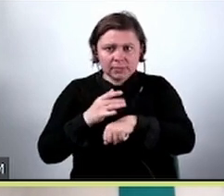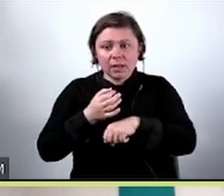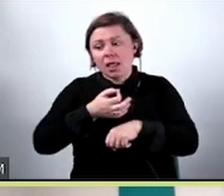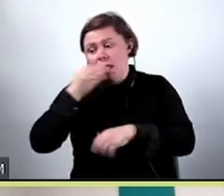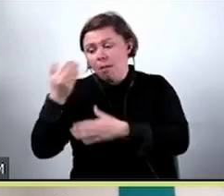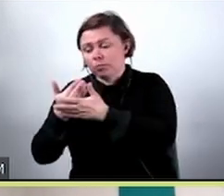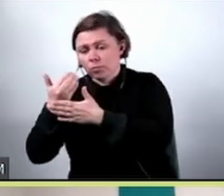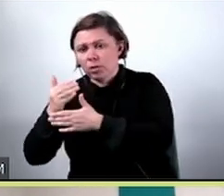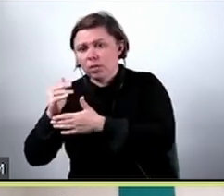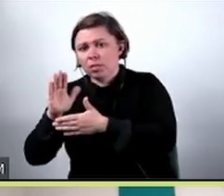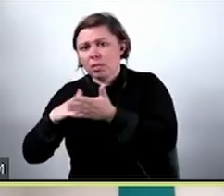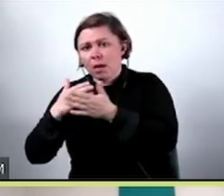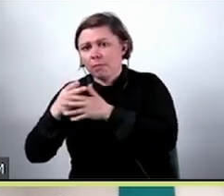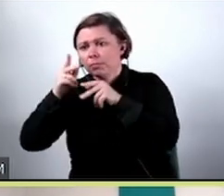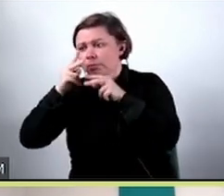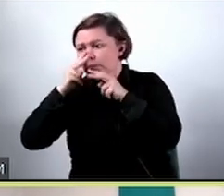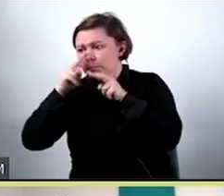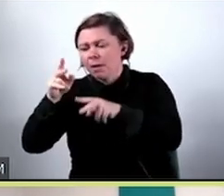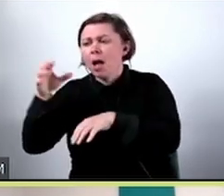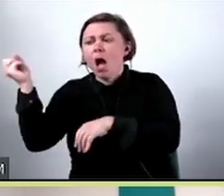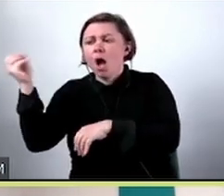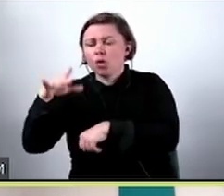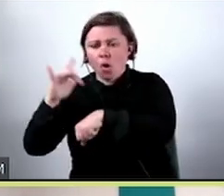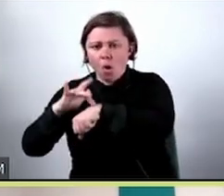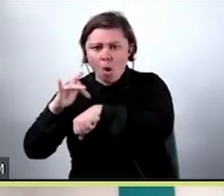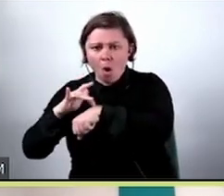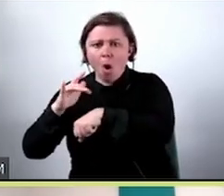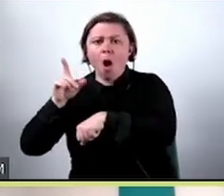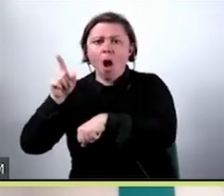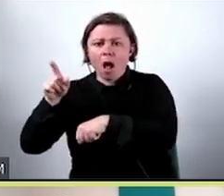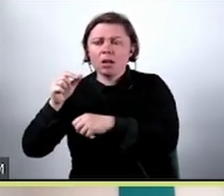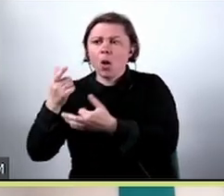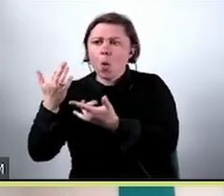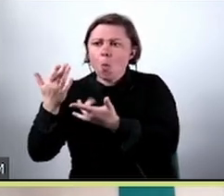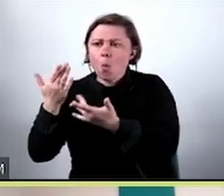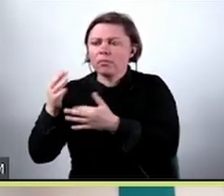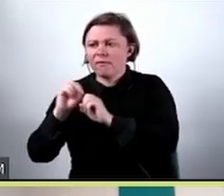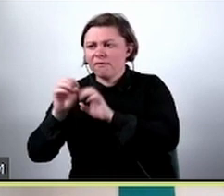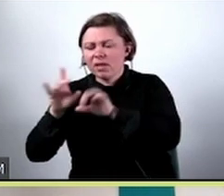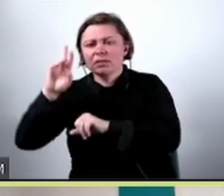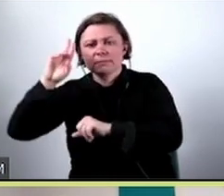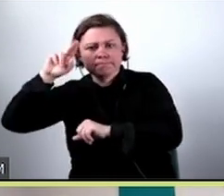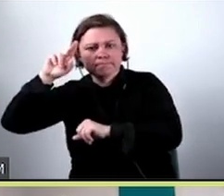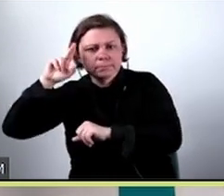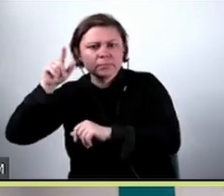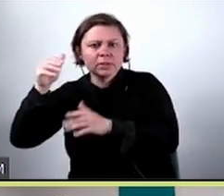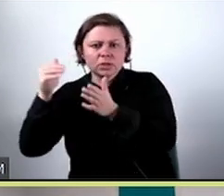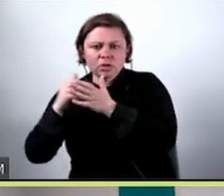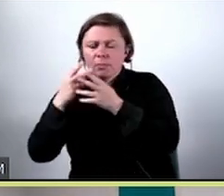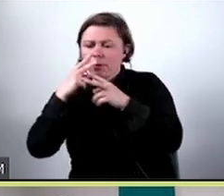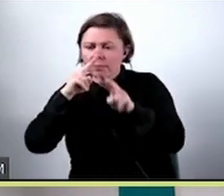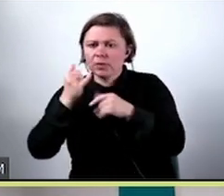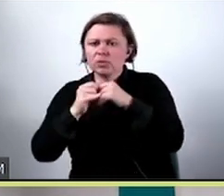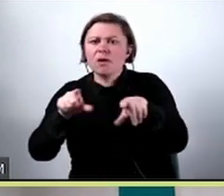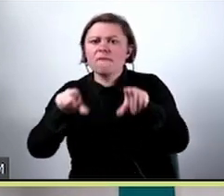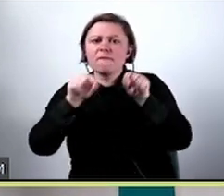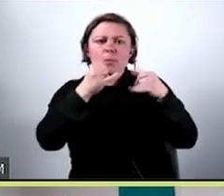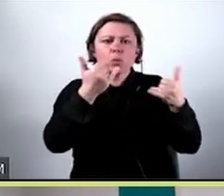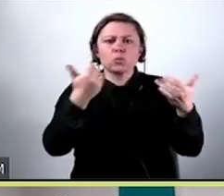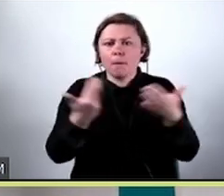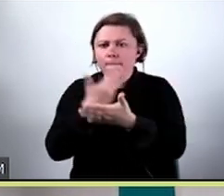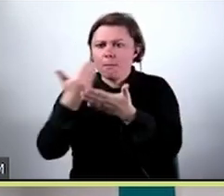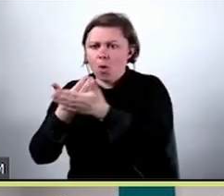modelem będzie model, który zwraca nieco gorsze wyniki, ale takie, które są wyjaśnialne, interpretowalne. I trzeba mieć to na uwadze przy wyborze takiego modelu.